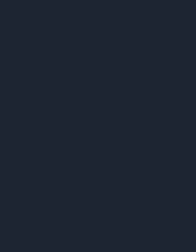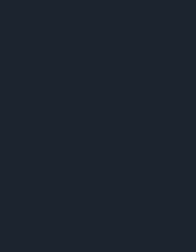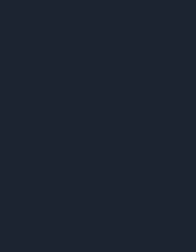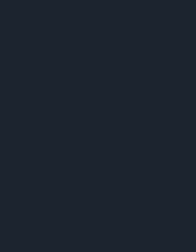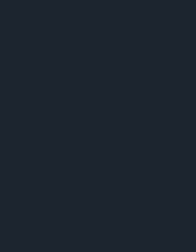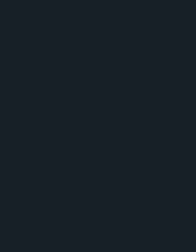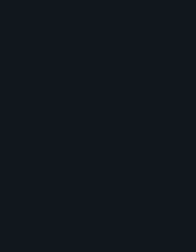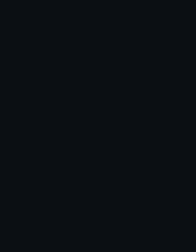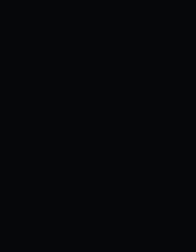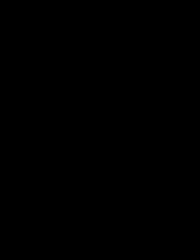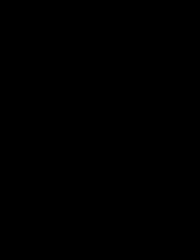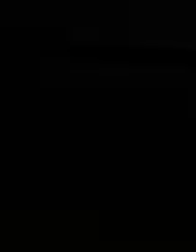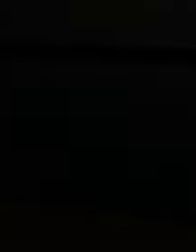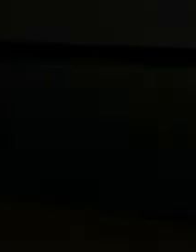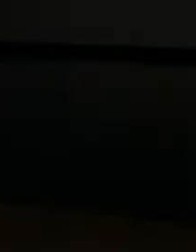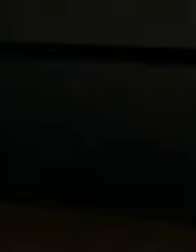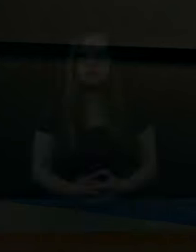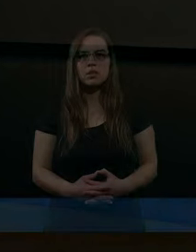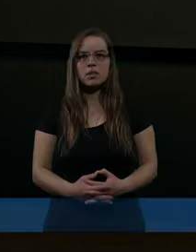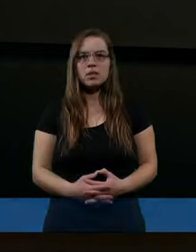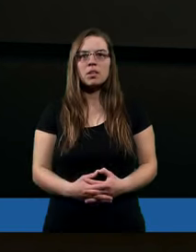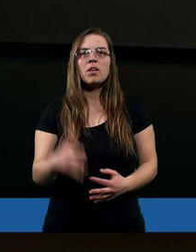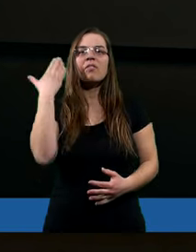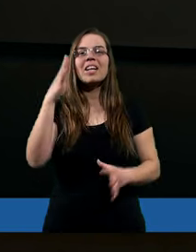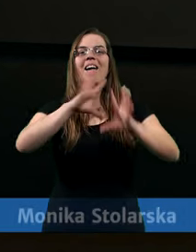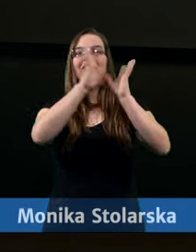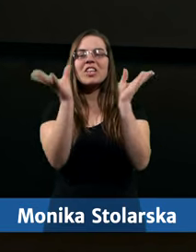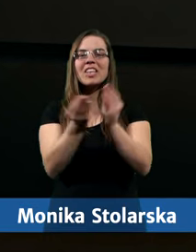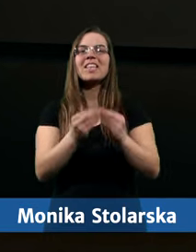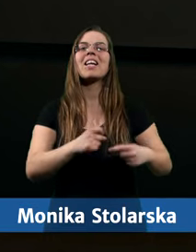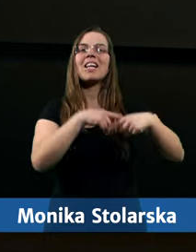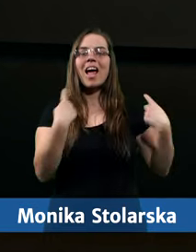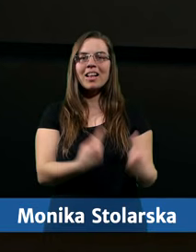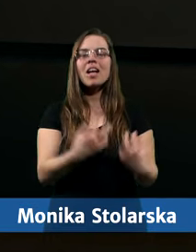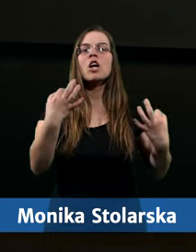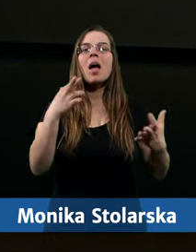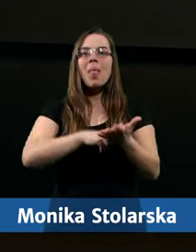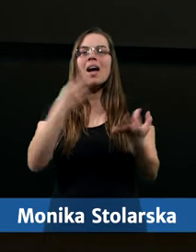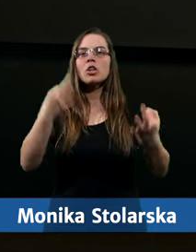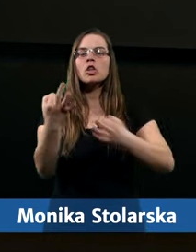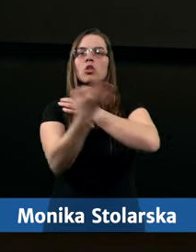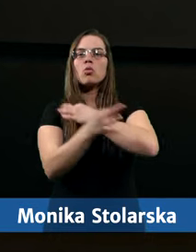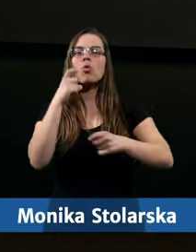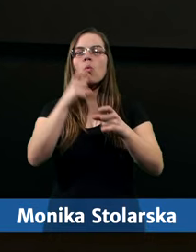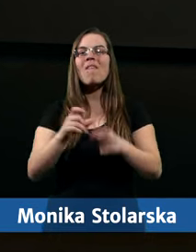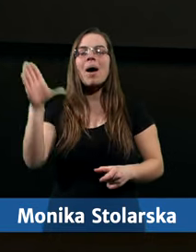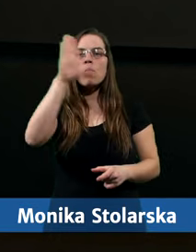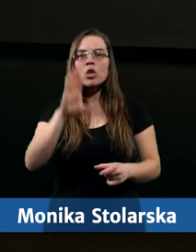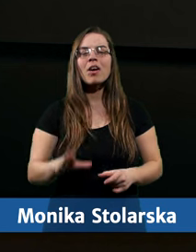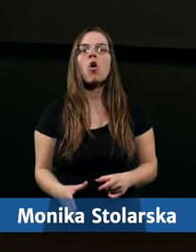Dziękujemy. Witam wszystkich serdecznie na dzisiejszym studium Słowa Bożego